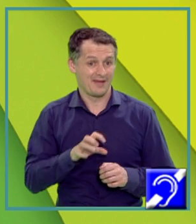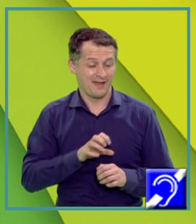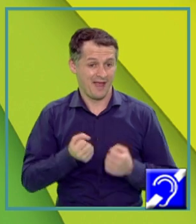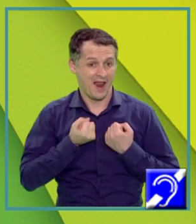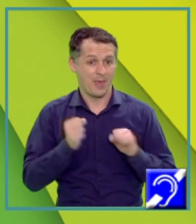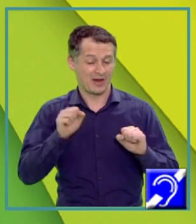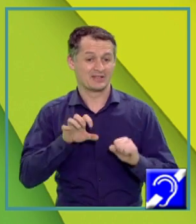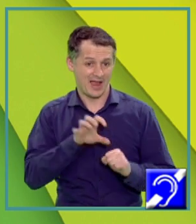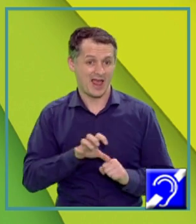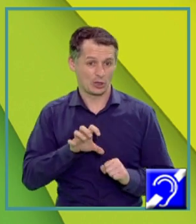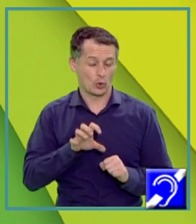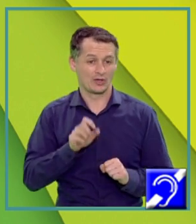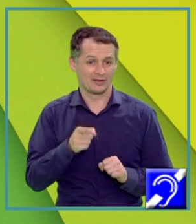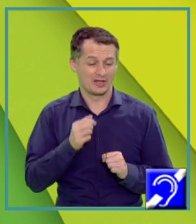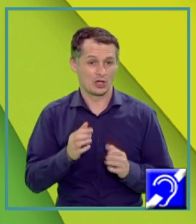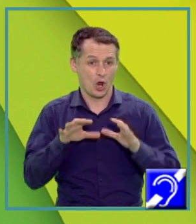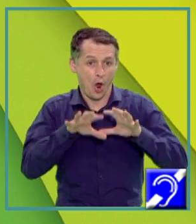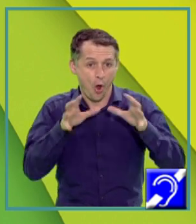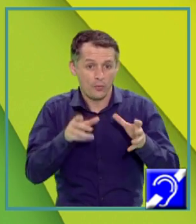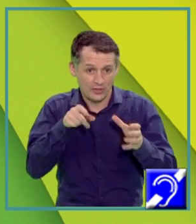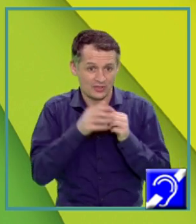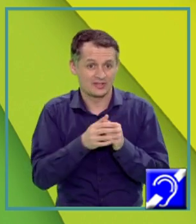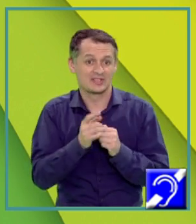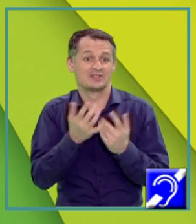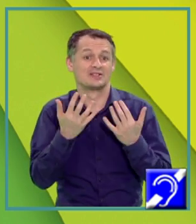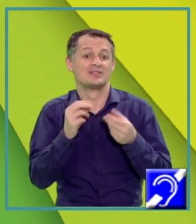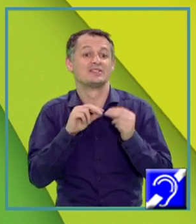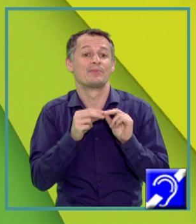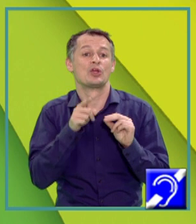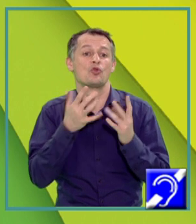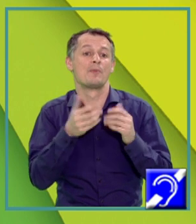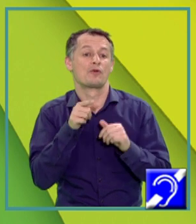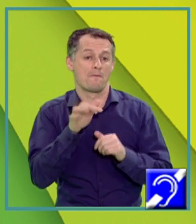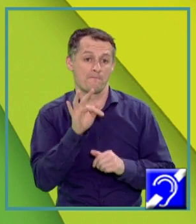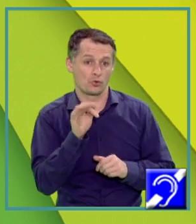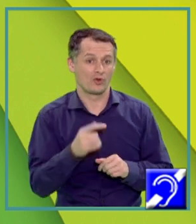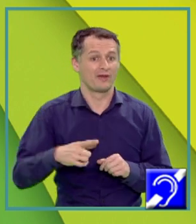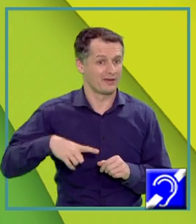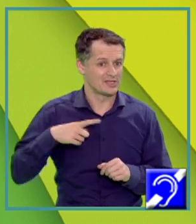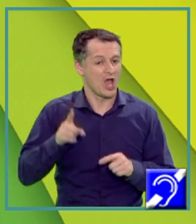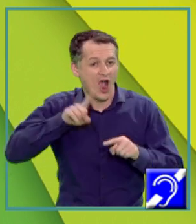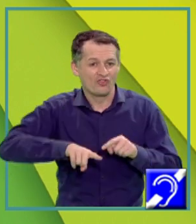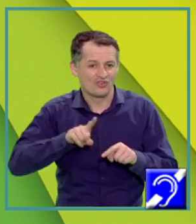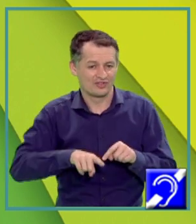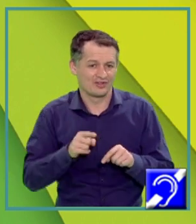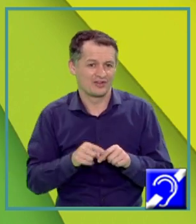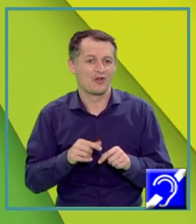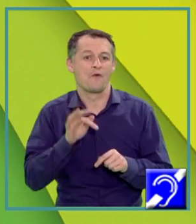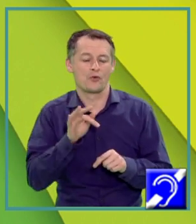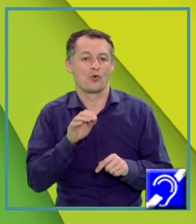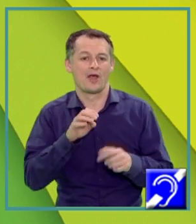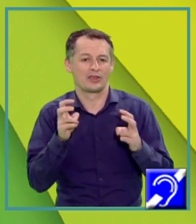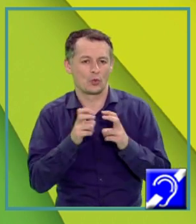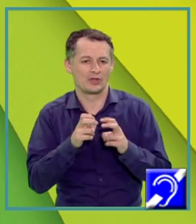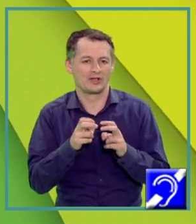din corpul respectiv, înseamnă că numărul fotonilor este același cu numărul fotoelectronilor emiși.